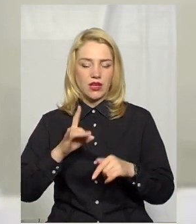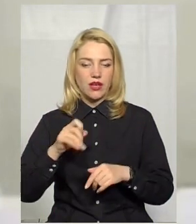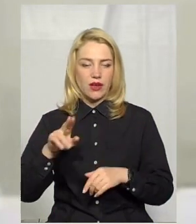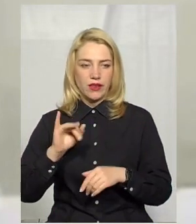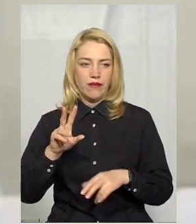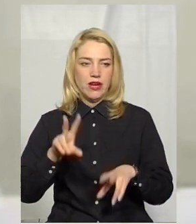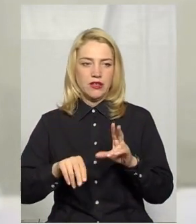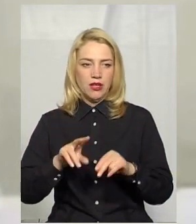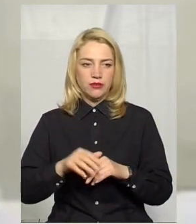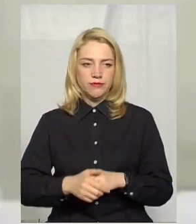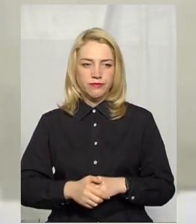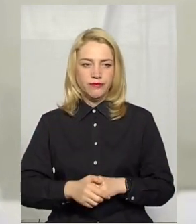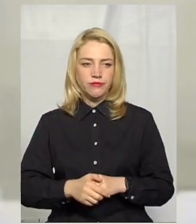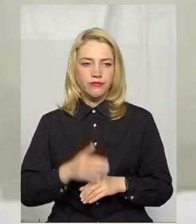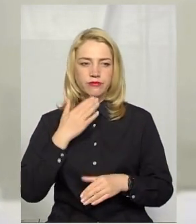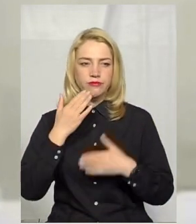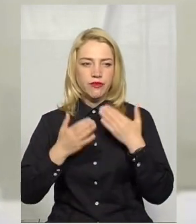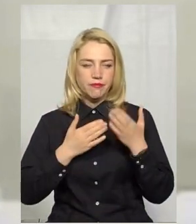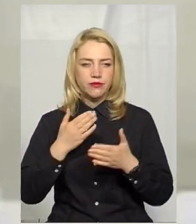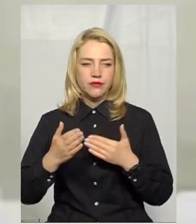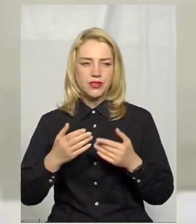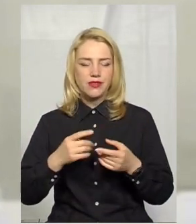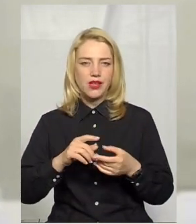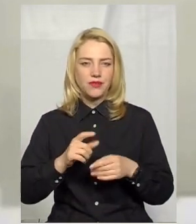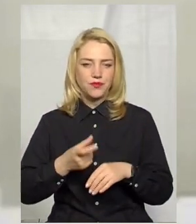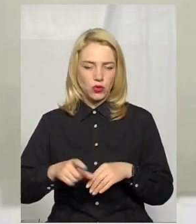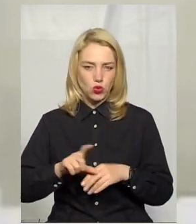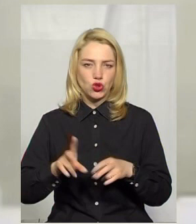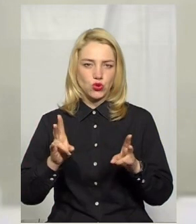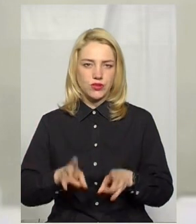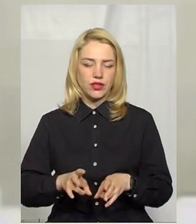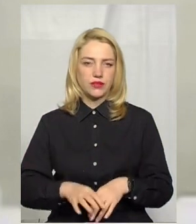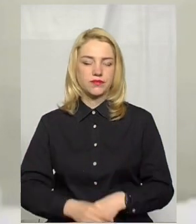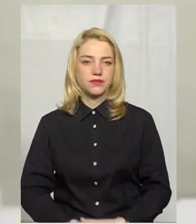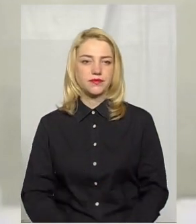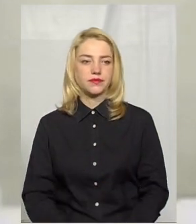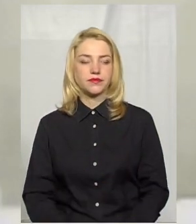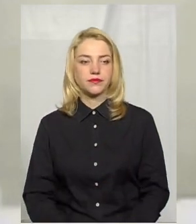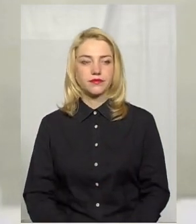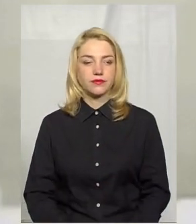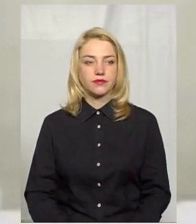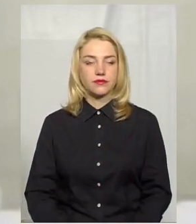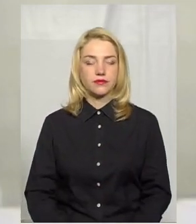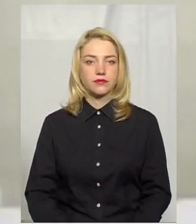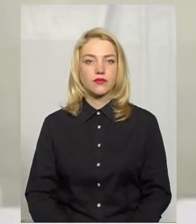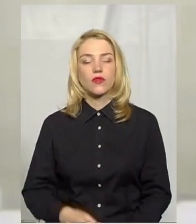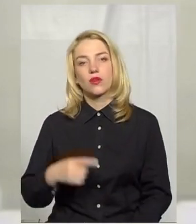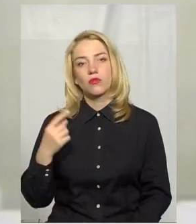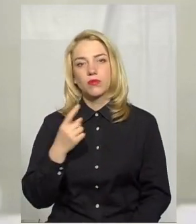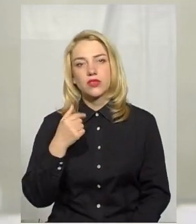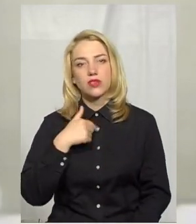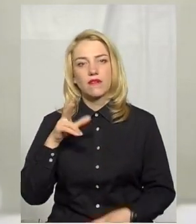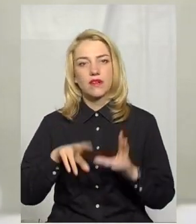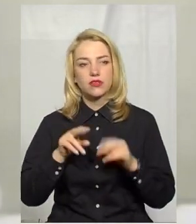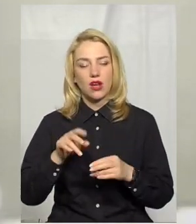Вважаю опитування дуже доцільним Ну По-перше я його